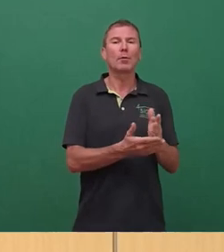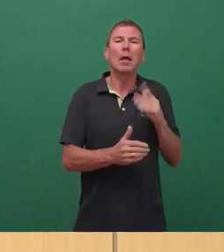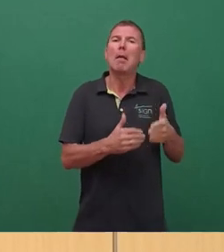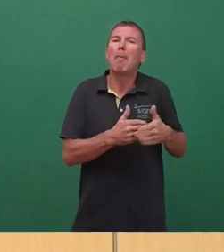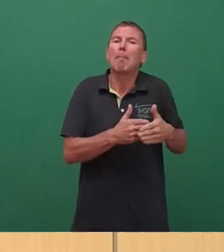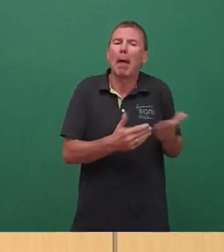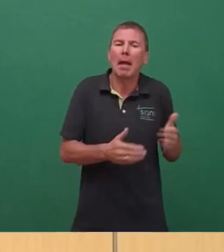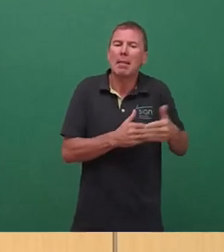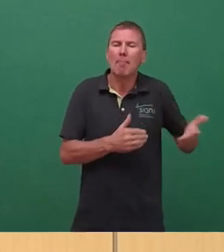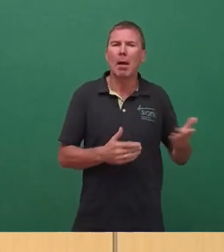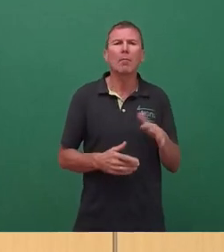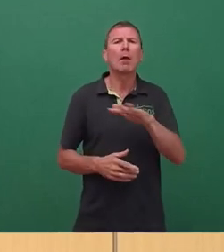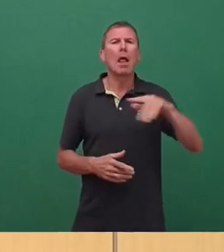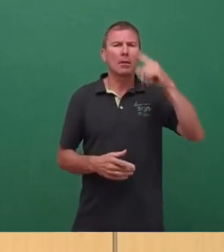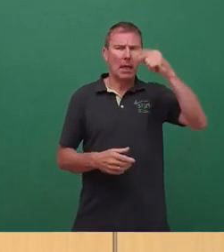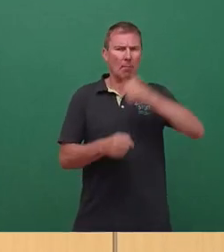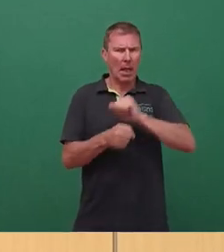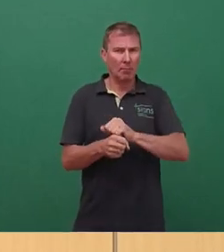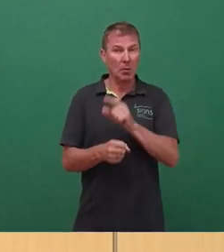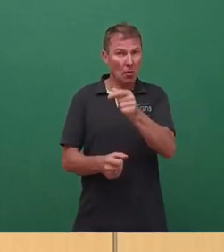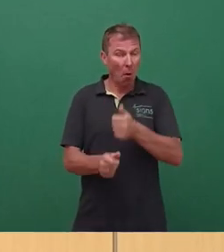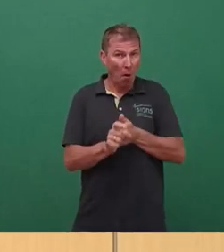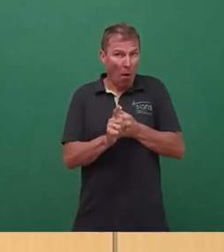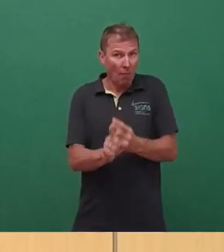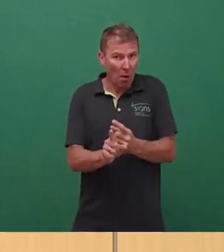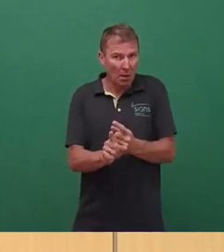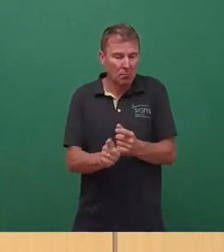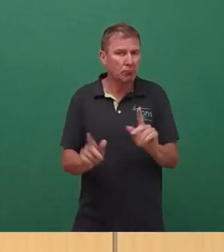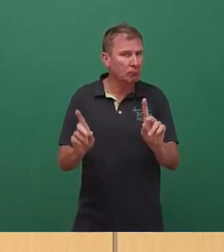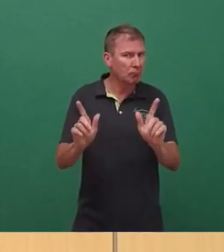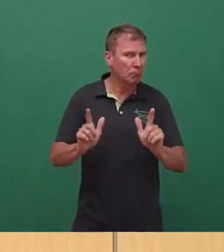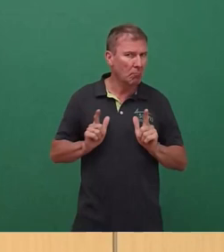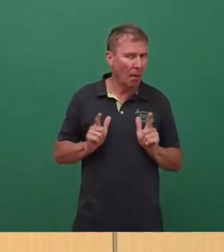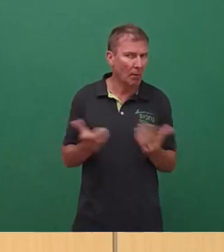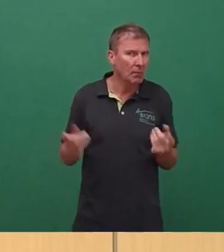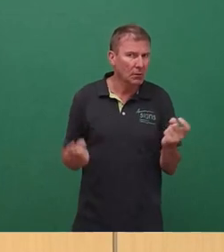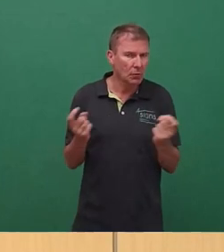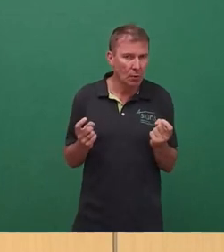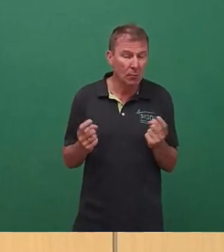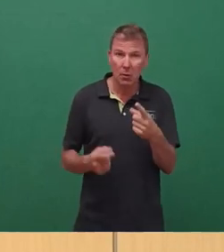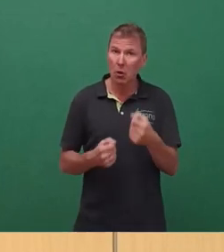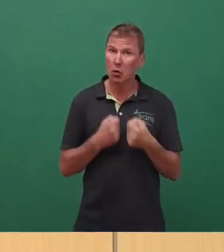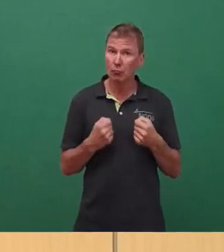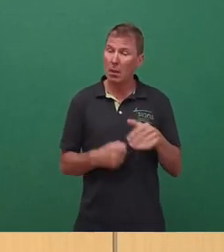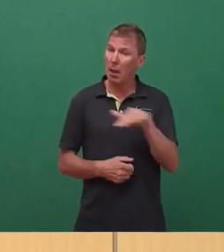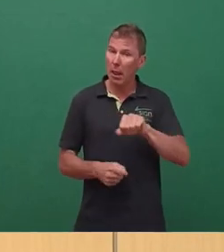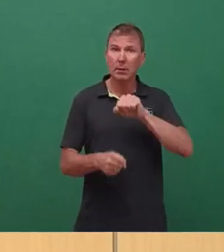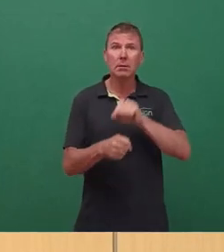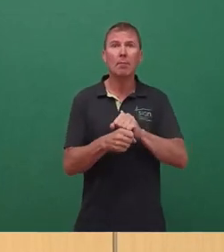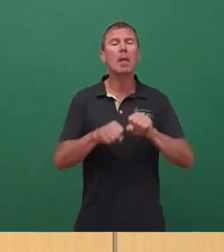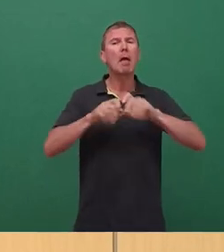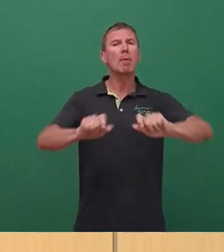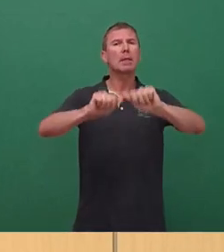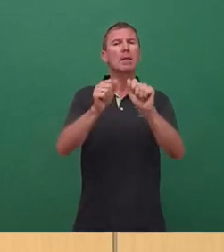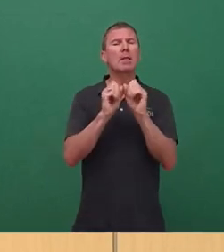Landesdenkmalamtes. Welche Folgen diese Entscheidung haben wird, bleibt abzuwerten. Spannend ist indes, dass das Landesamt in einer Medieninformation von